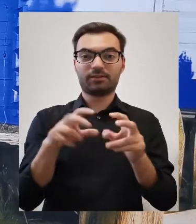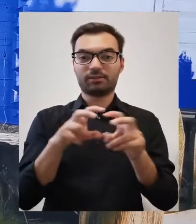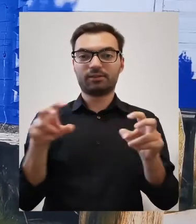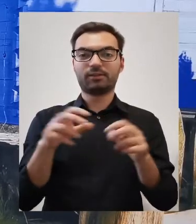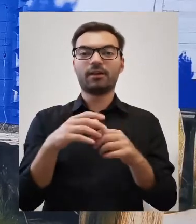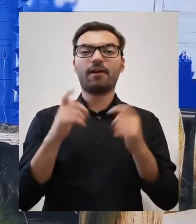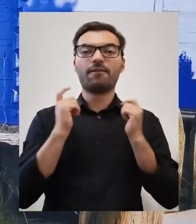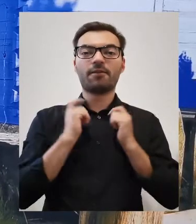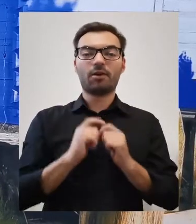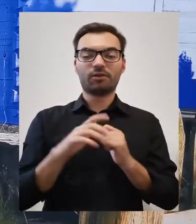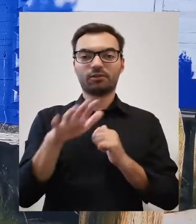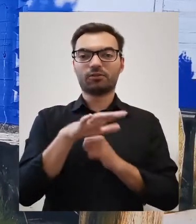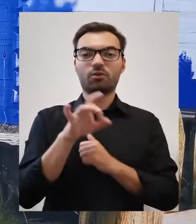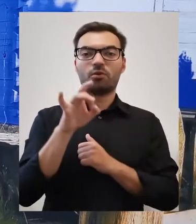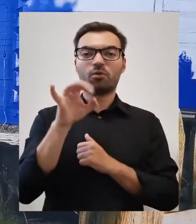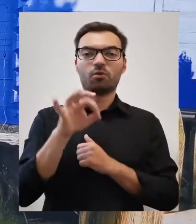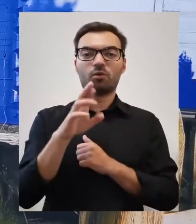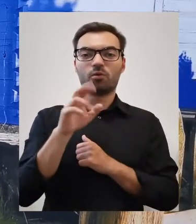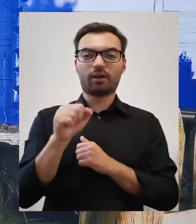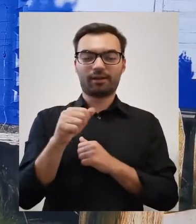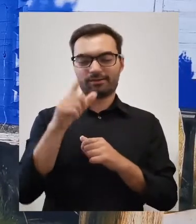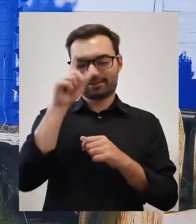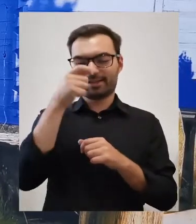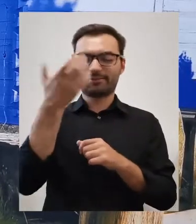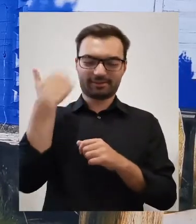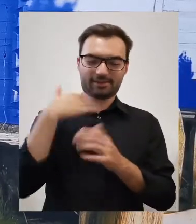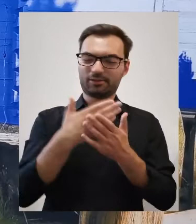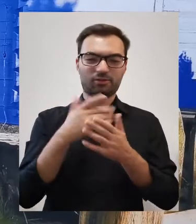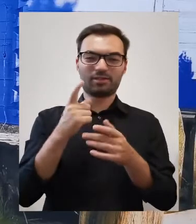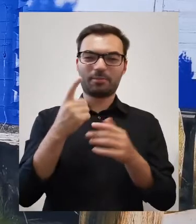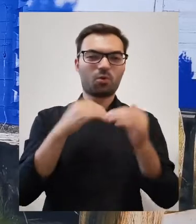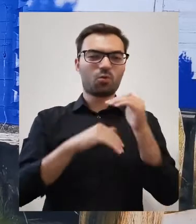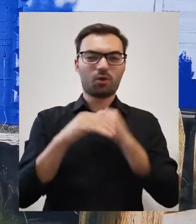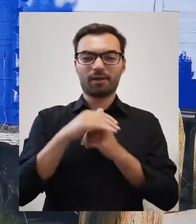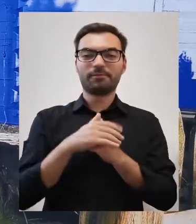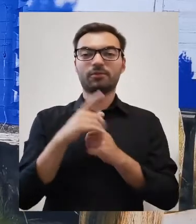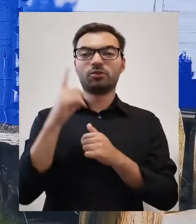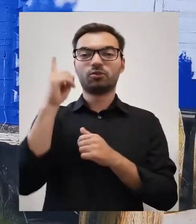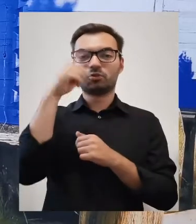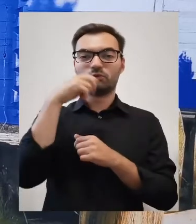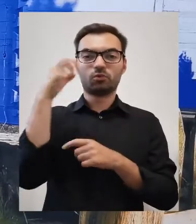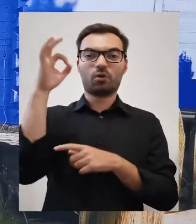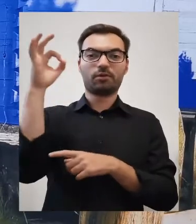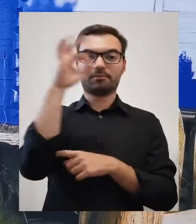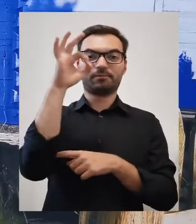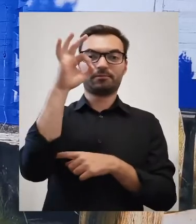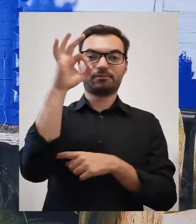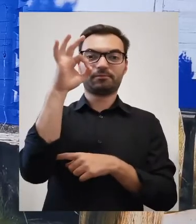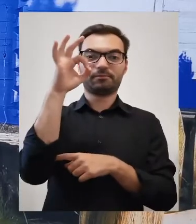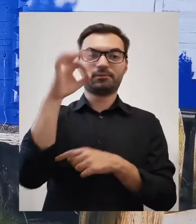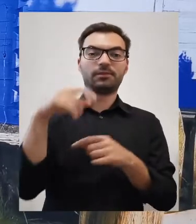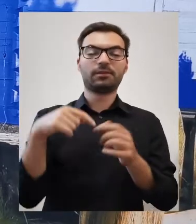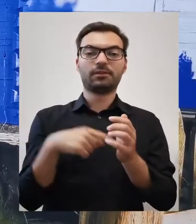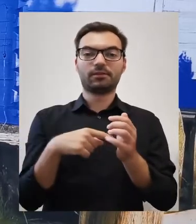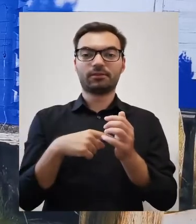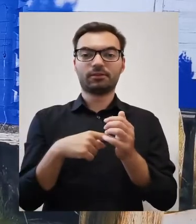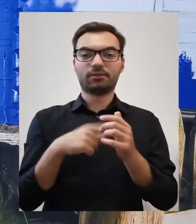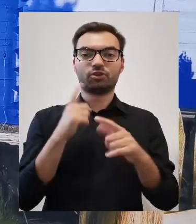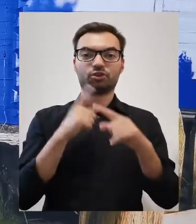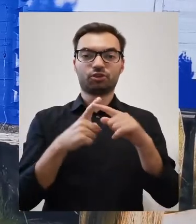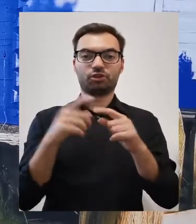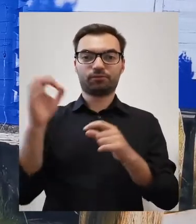Właśnie wtedy nad wioską Góra, bo tak się wówczas Góra Kalwaria nazywała, słońce stanęło u stóp